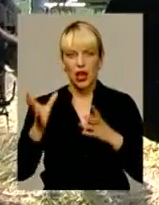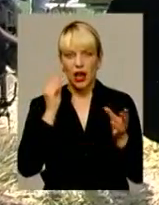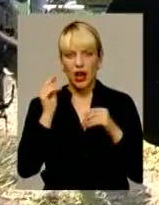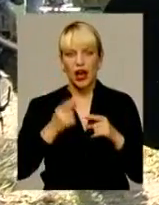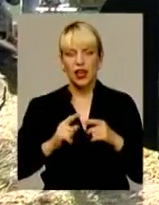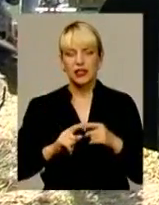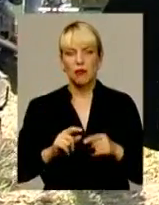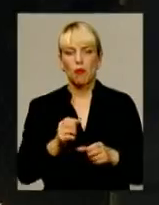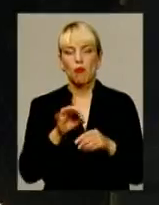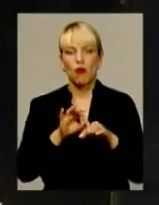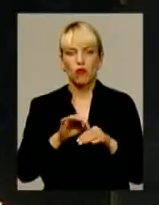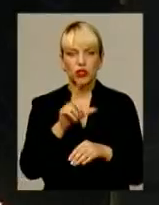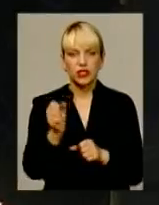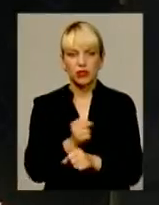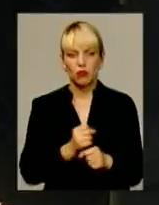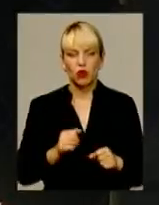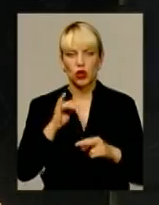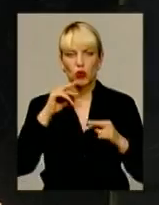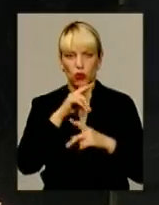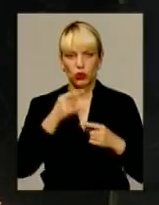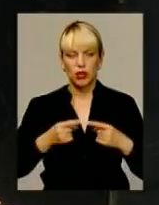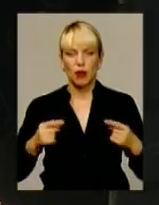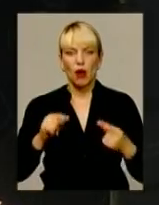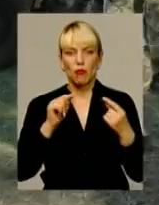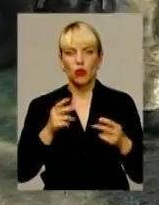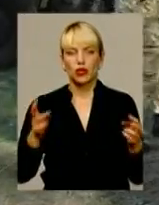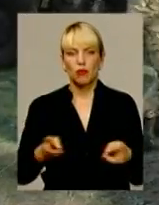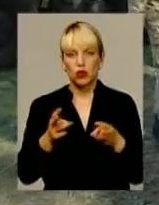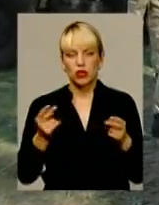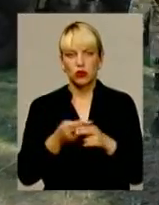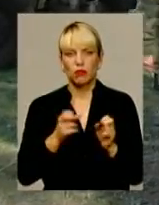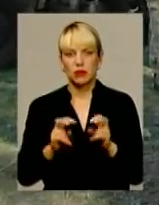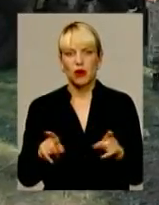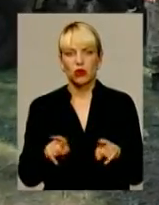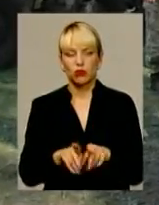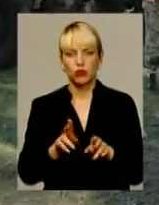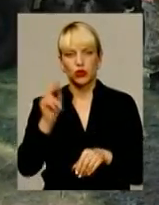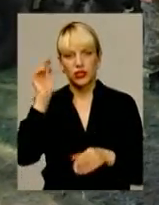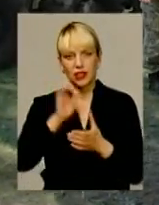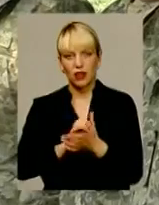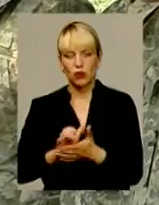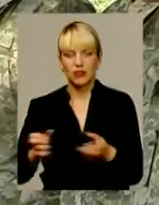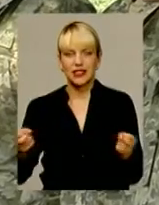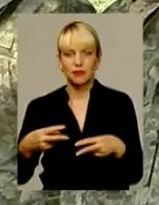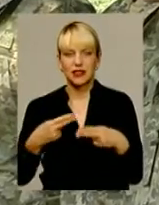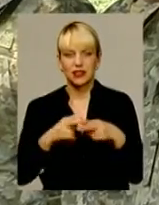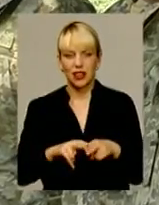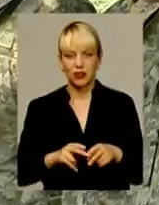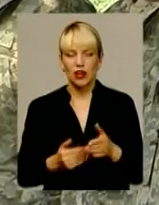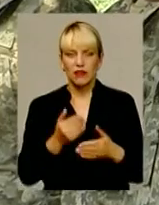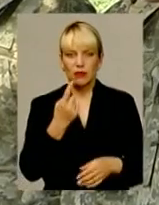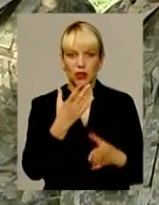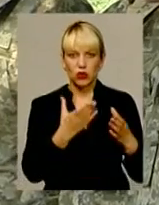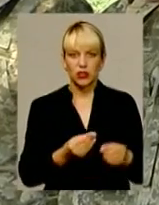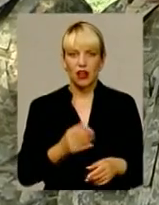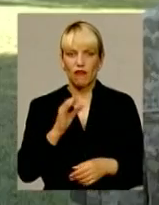поводження зі зброєю та отруйними речовинами, протипожежну безпеку, а також будуть знайомитися зі спецтехнікою. Від першого